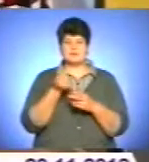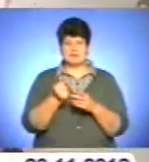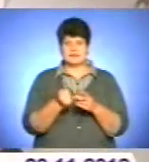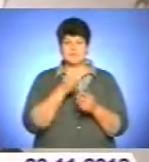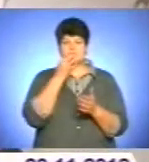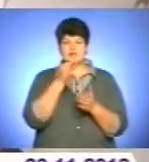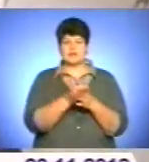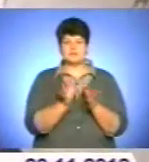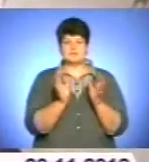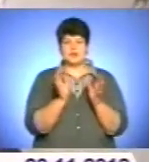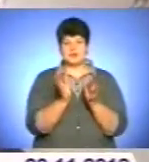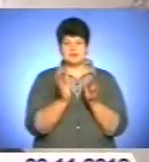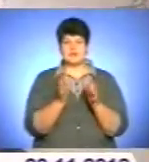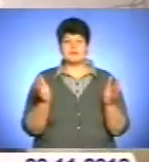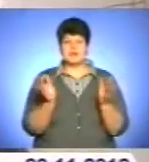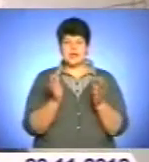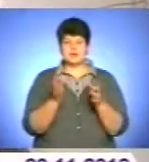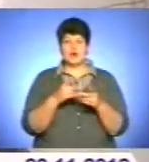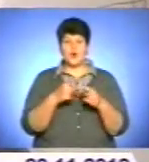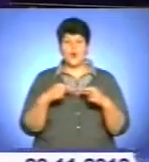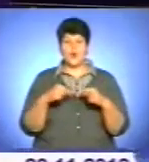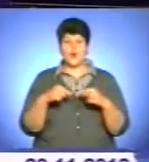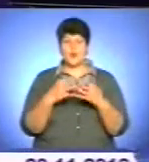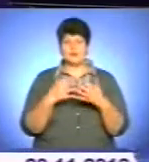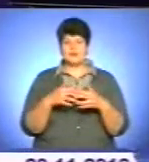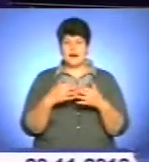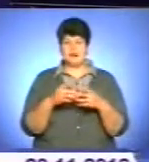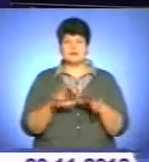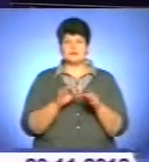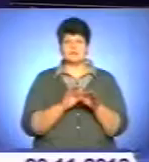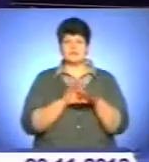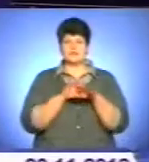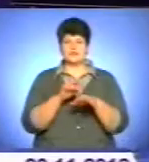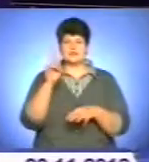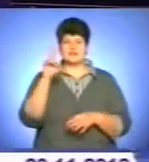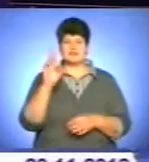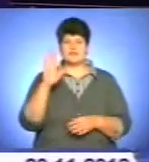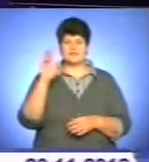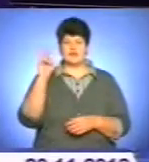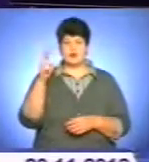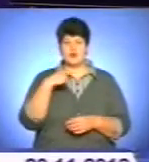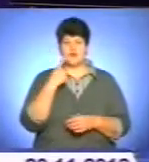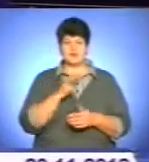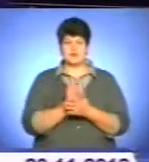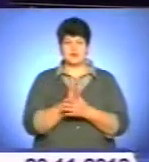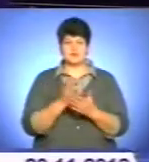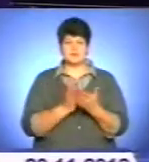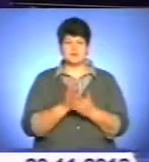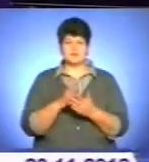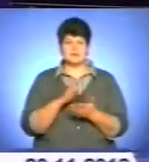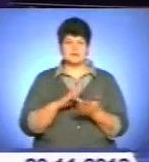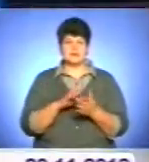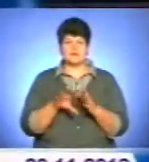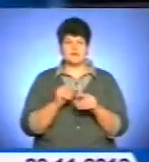Зберігання обладнання ситуаційного центру системи відеоспостереження здійснюється ЦВК, повідомляє пресслужба Центрвиборчкому.